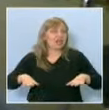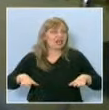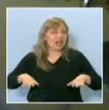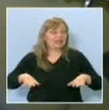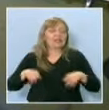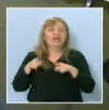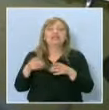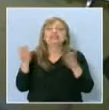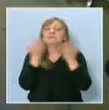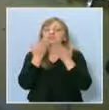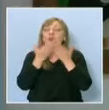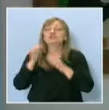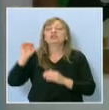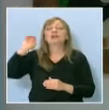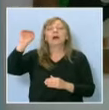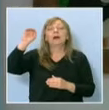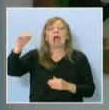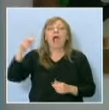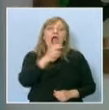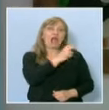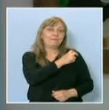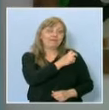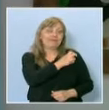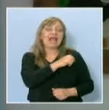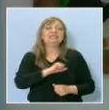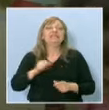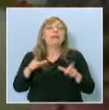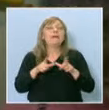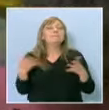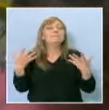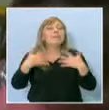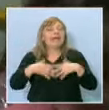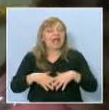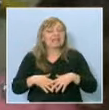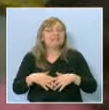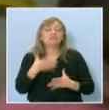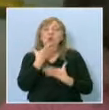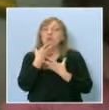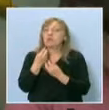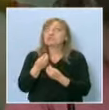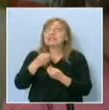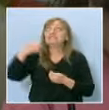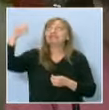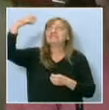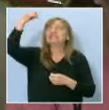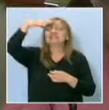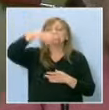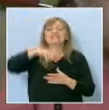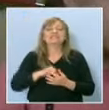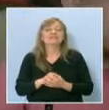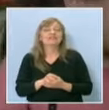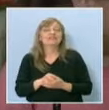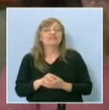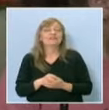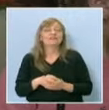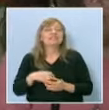Там се учат бъдещи капитани и механити. Познават съзвездята, с мощта